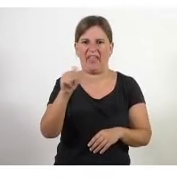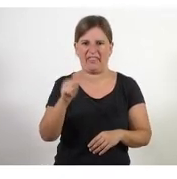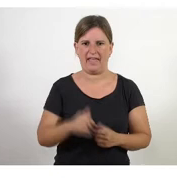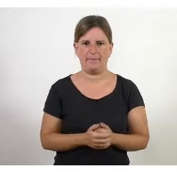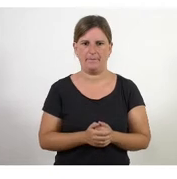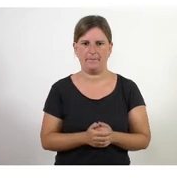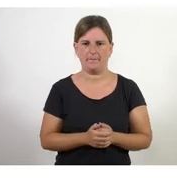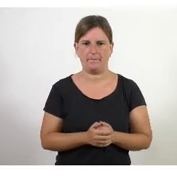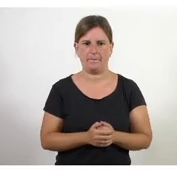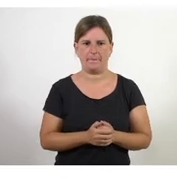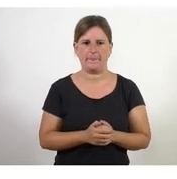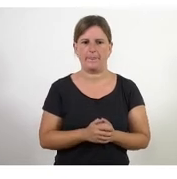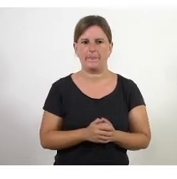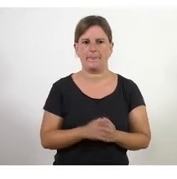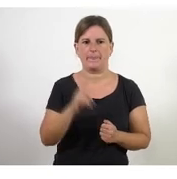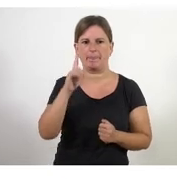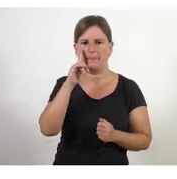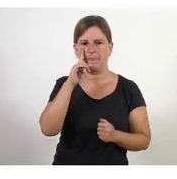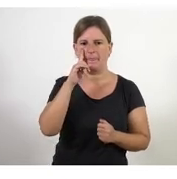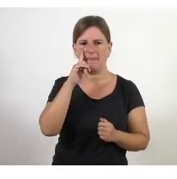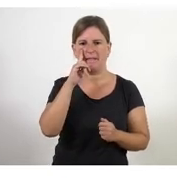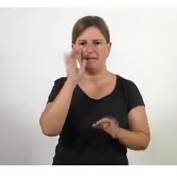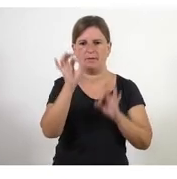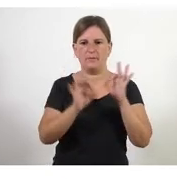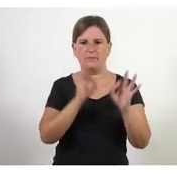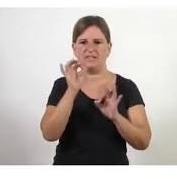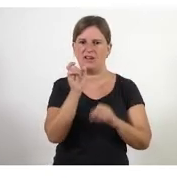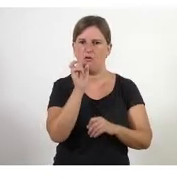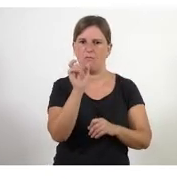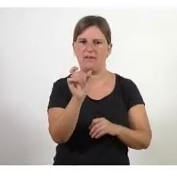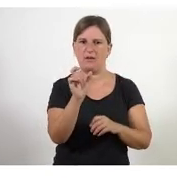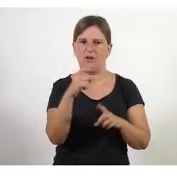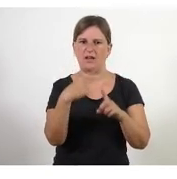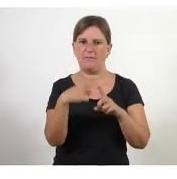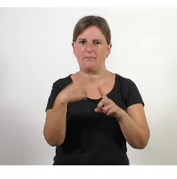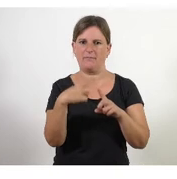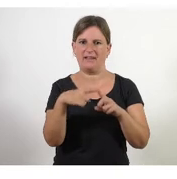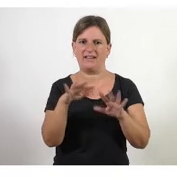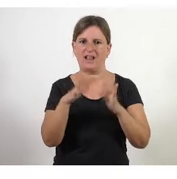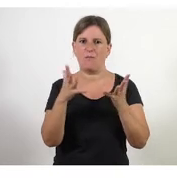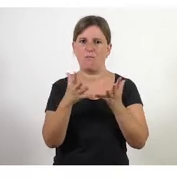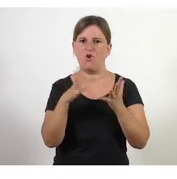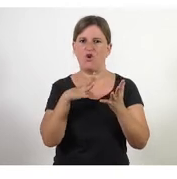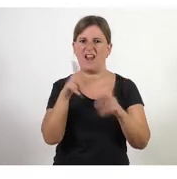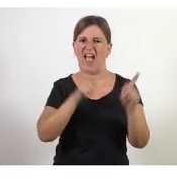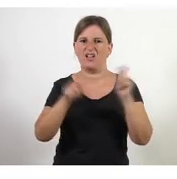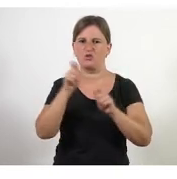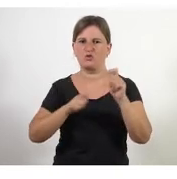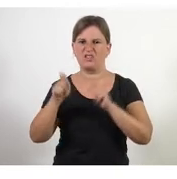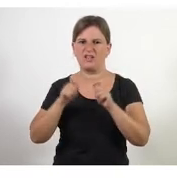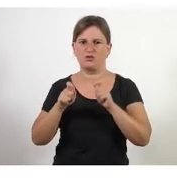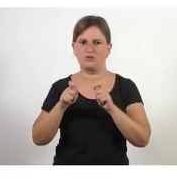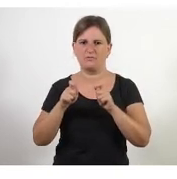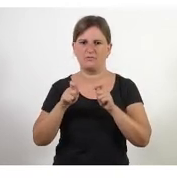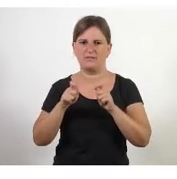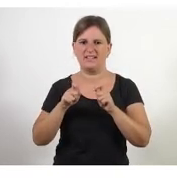aquí vigilem la paraula perquè al món del tercer sector la paraula de soci s'utilitza un munt de vegades per un munt de